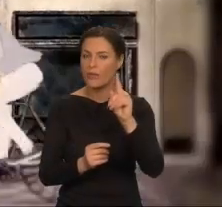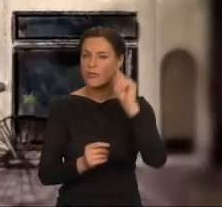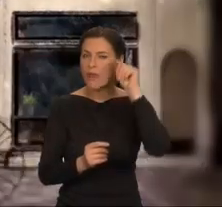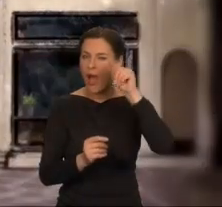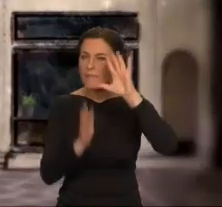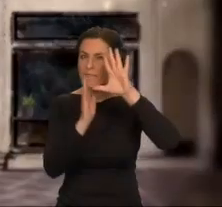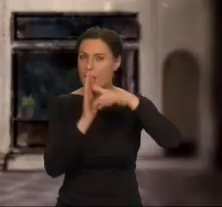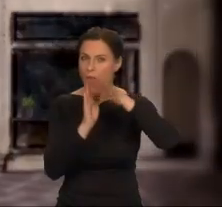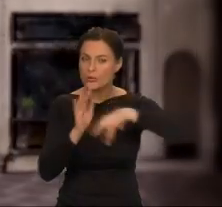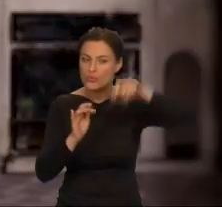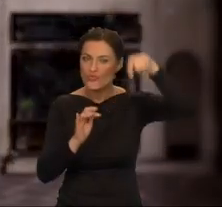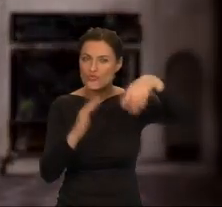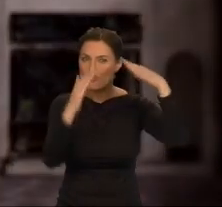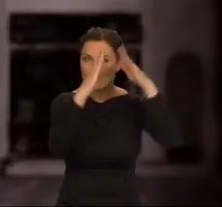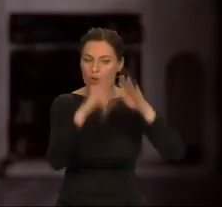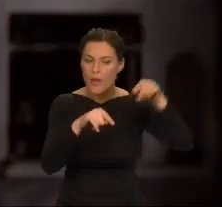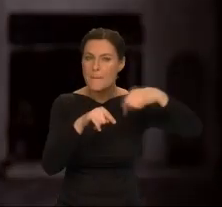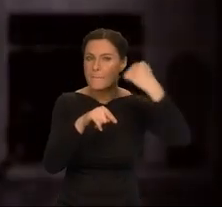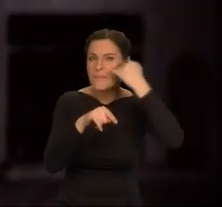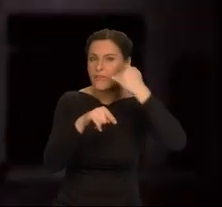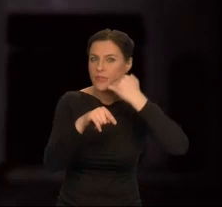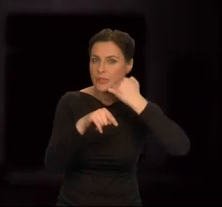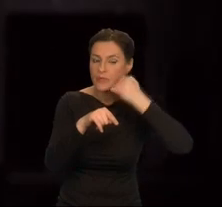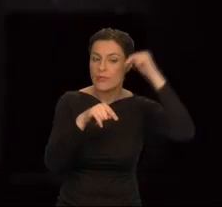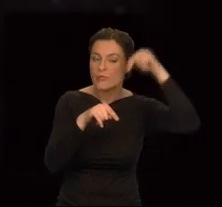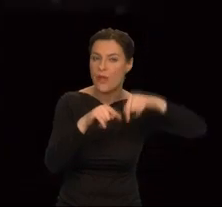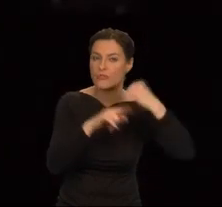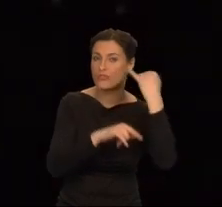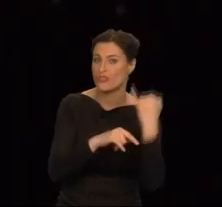znajduje się piwnica, w której żyje strasznie dręczone dziecko.